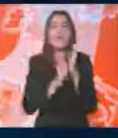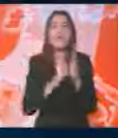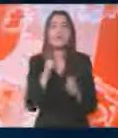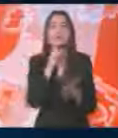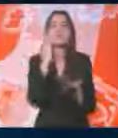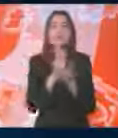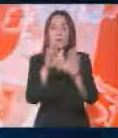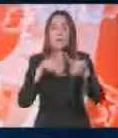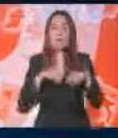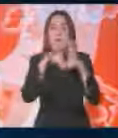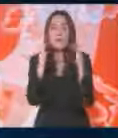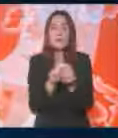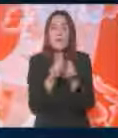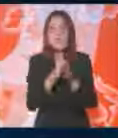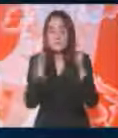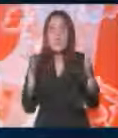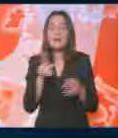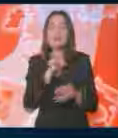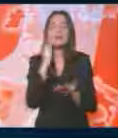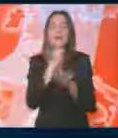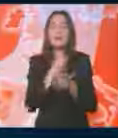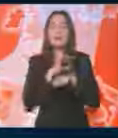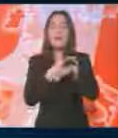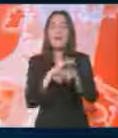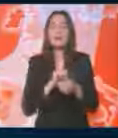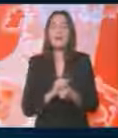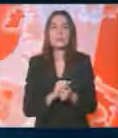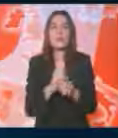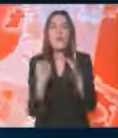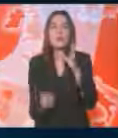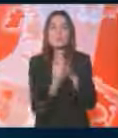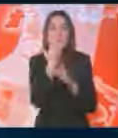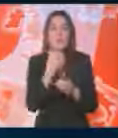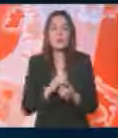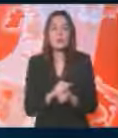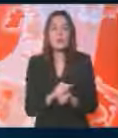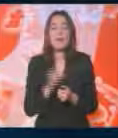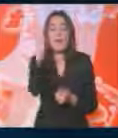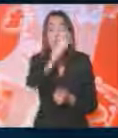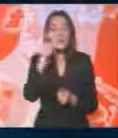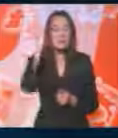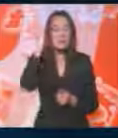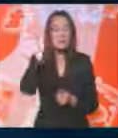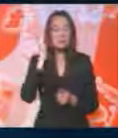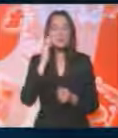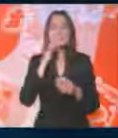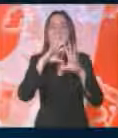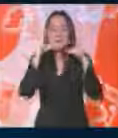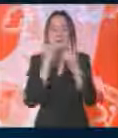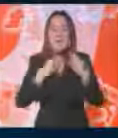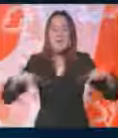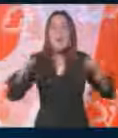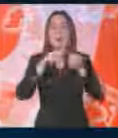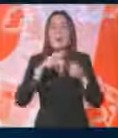koja će biti prihvatljiva za sve strane i koja će biti u funkciji ostvarivanja evropske budućnosti za celo region